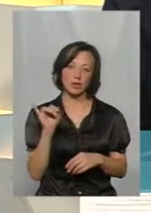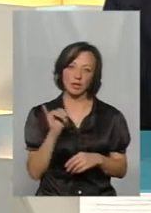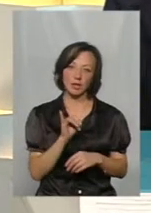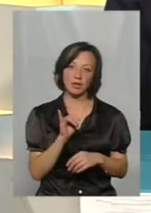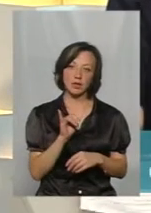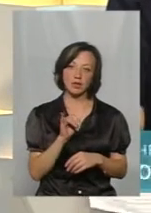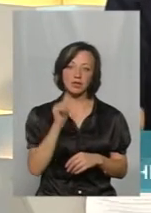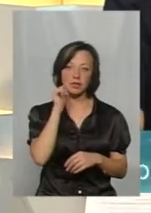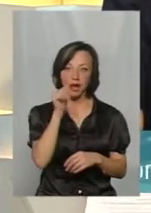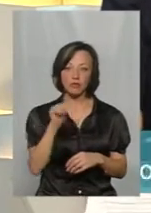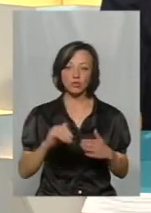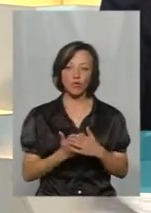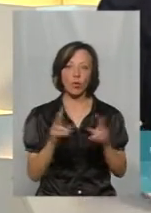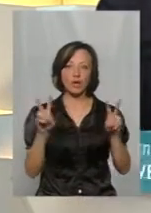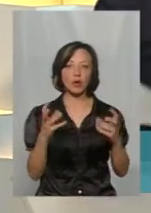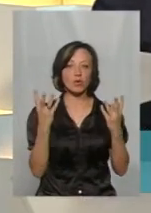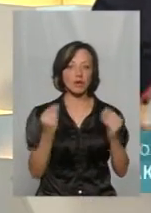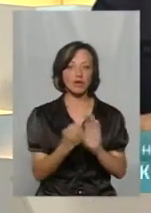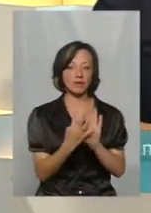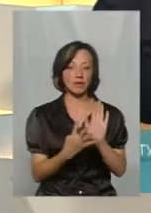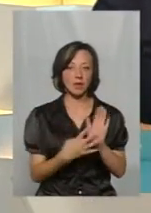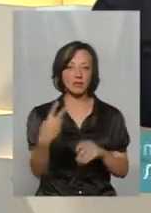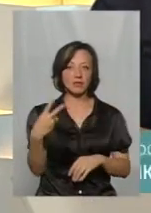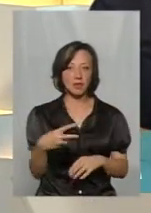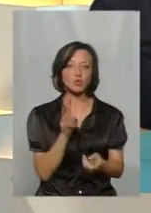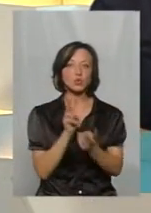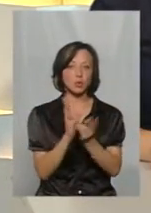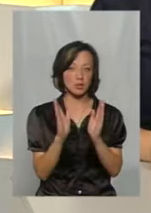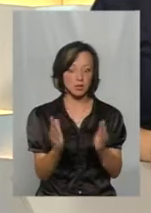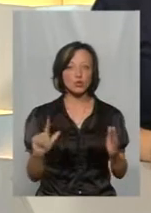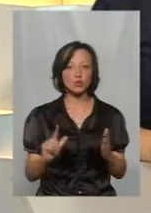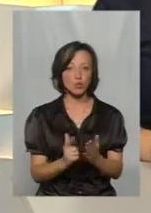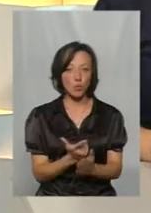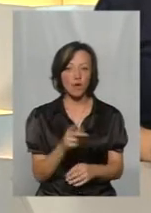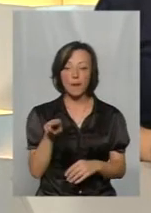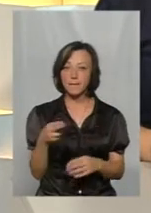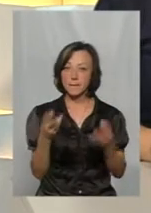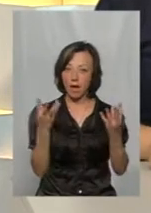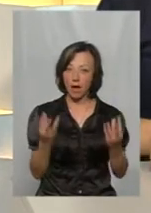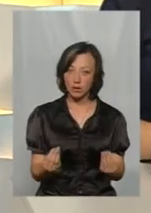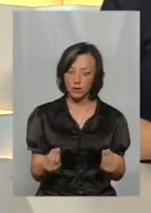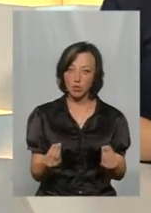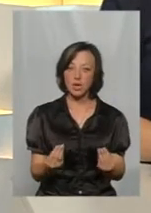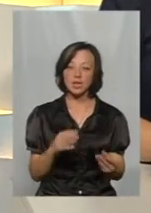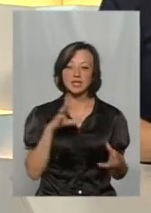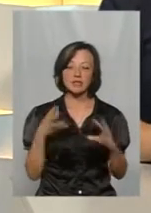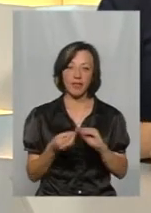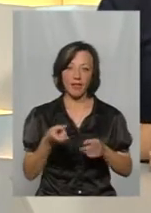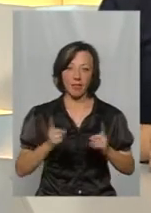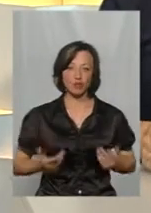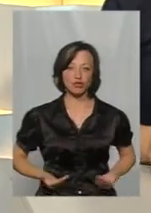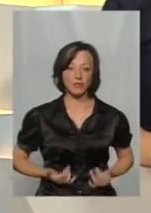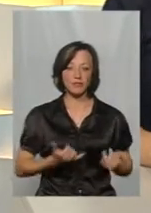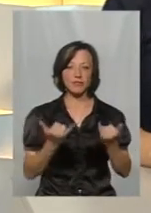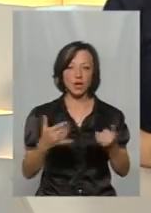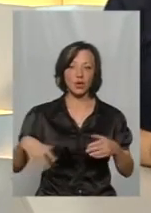завтра з новою темою дня о 19.20 зустрінемось знов, а в п'ятницю в звітах на живо для